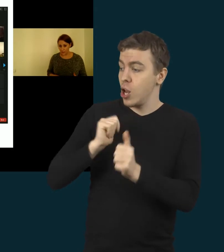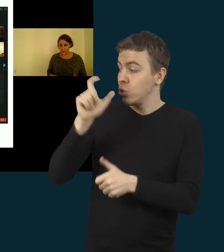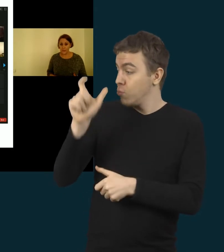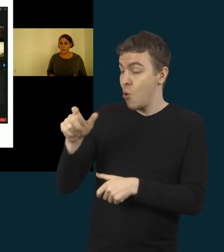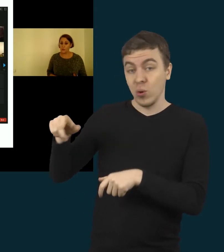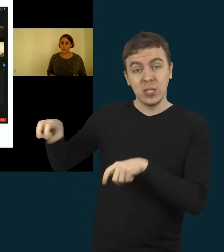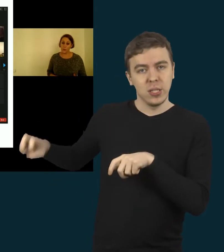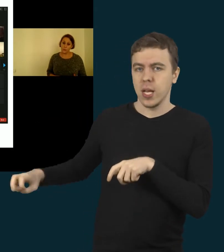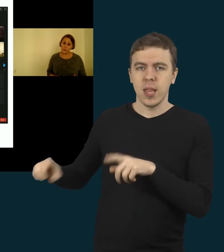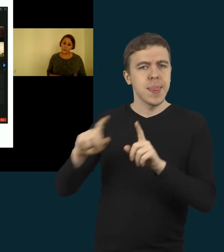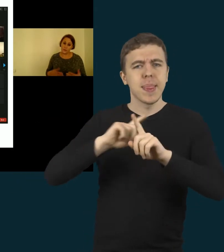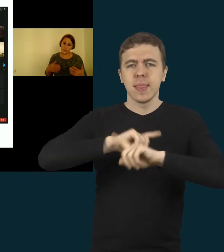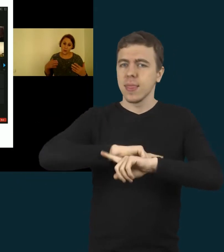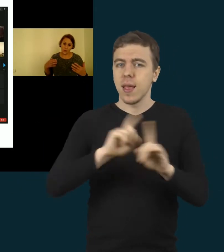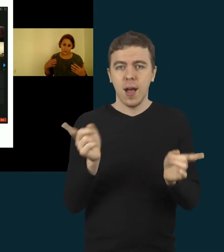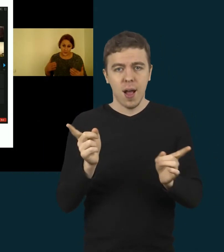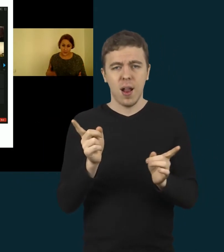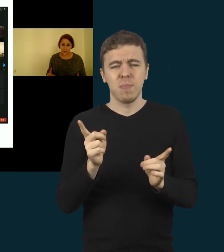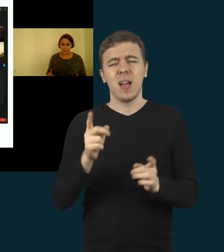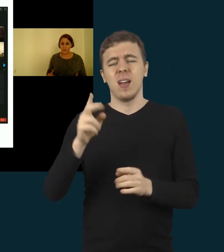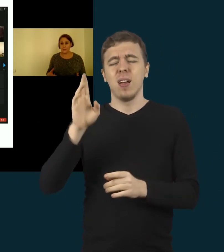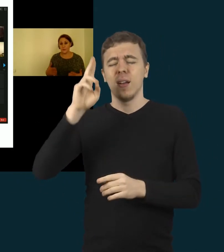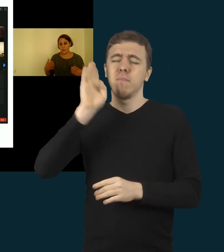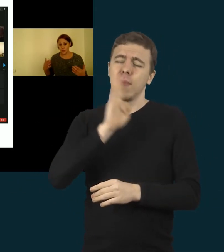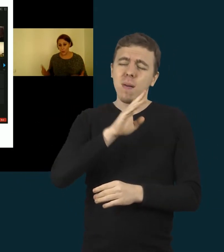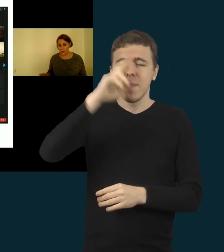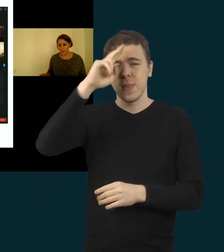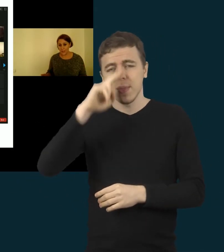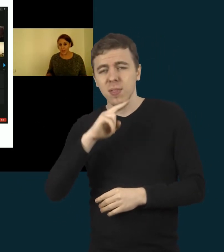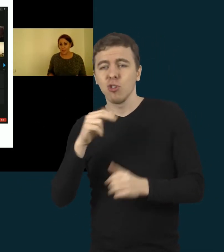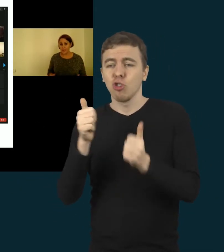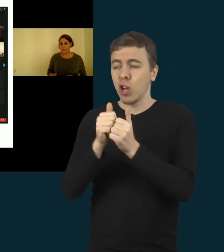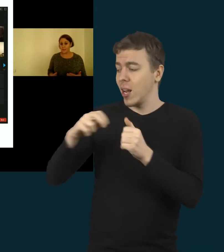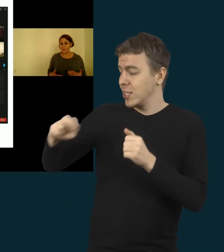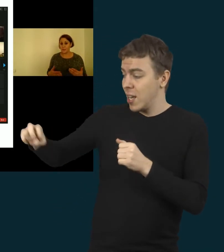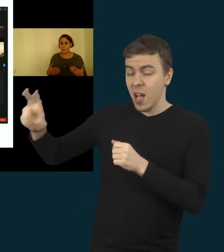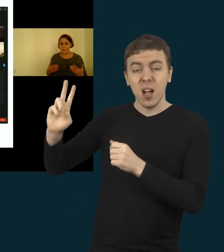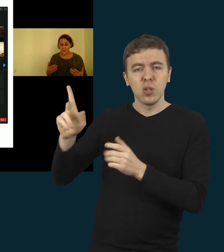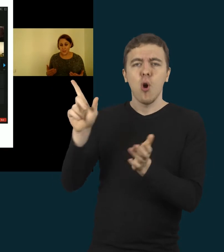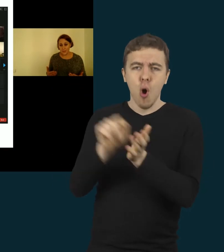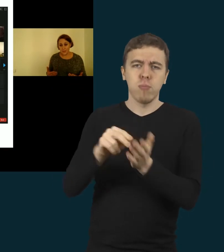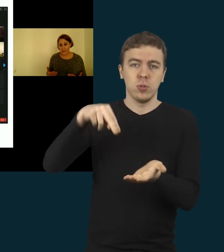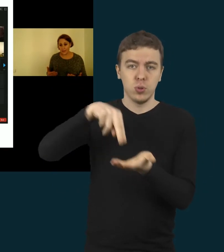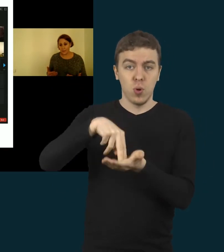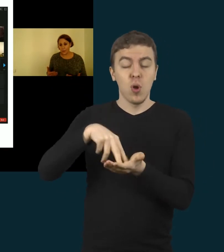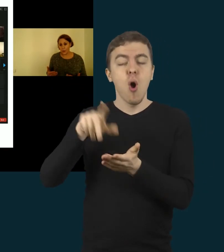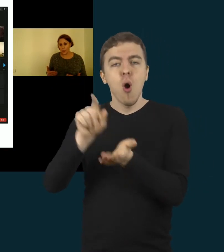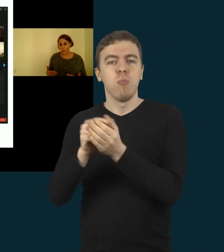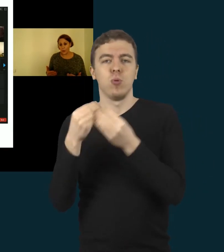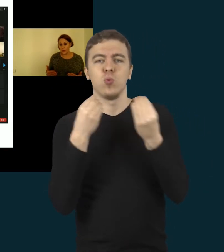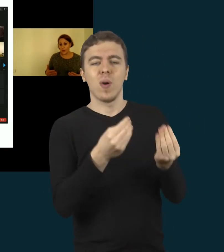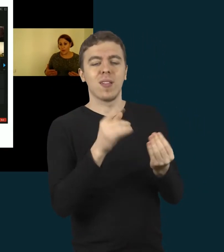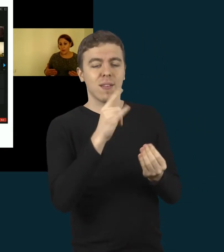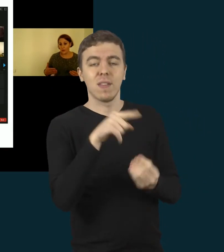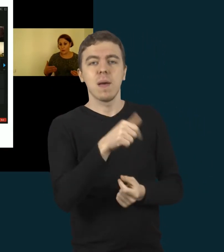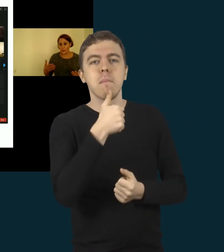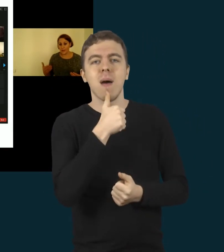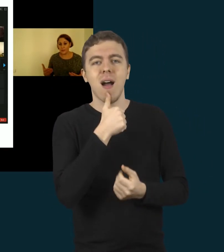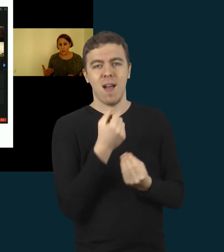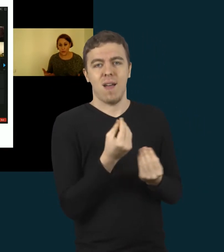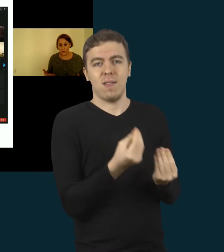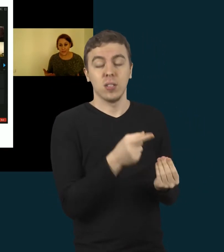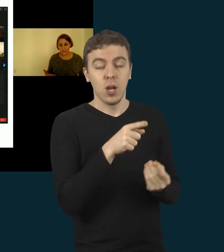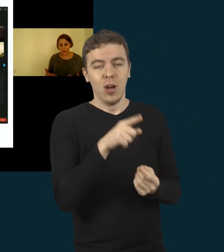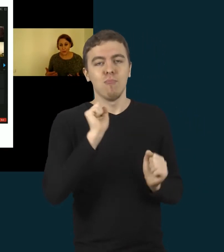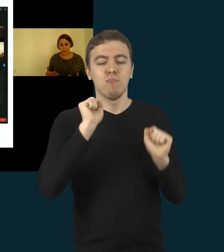nevyks. Turėjo būti įsitraukę visi tevai, visi šeimos nariai. Nes tik pavyzdys gali vaikui uždegti